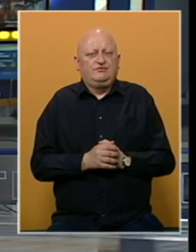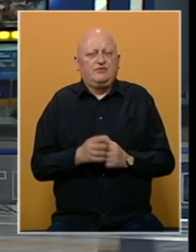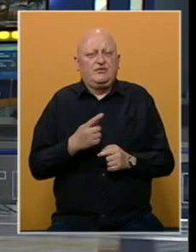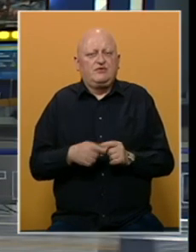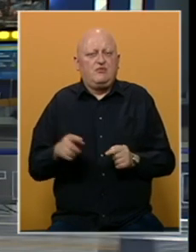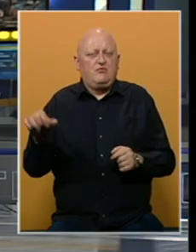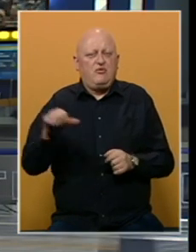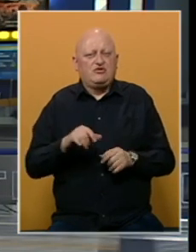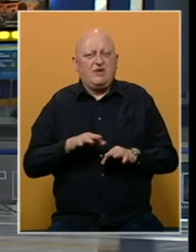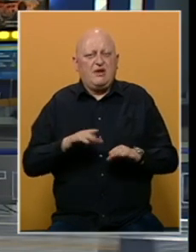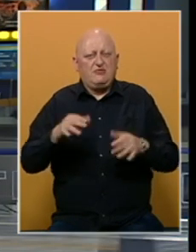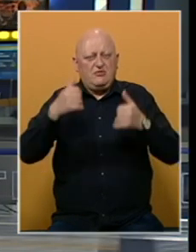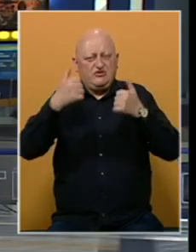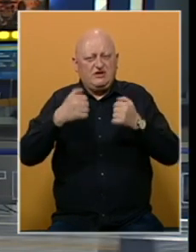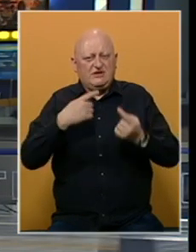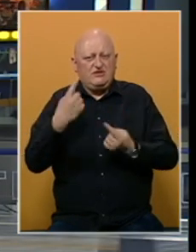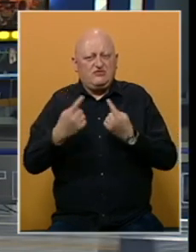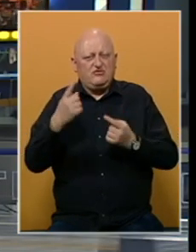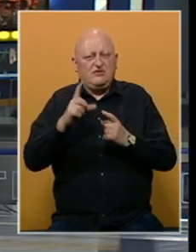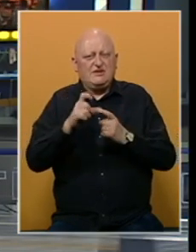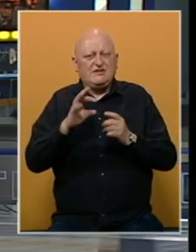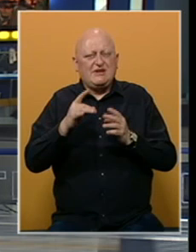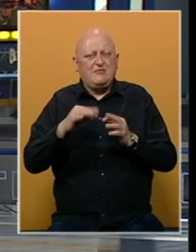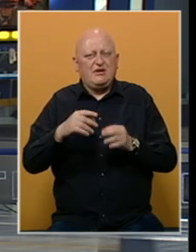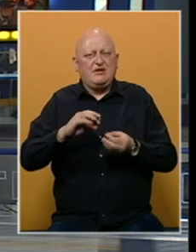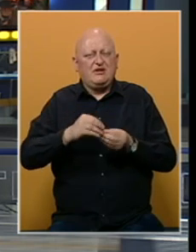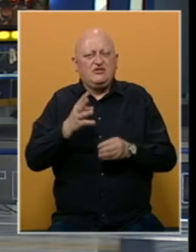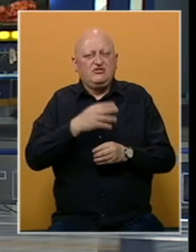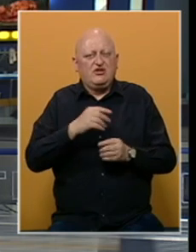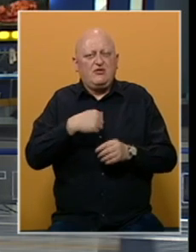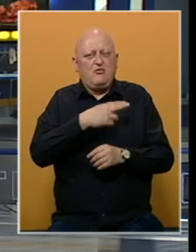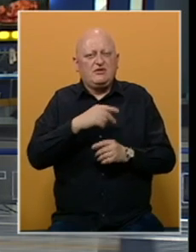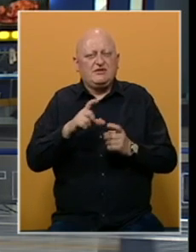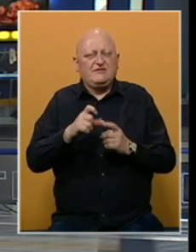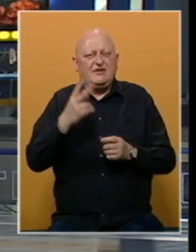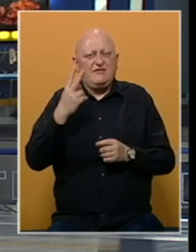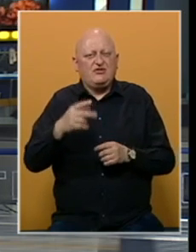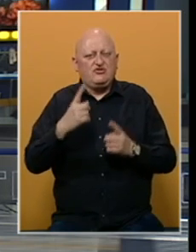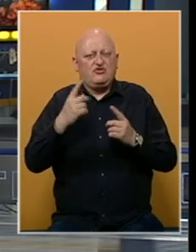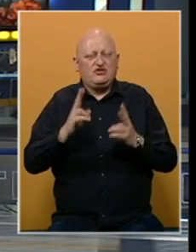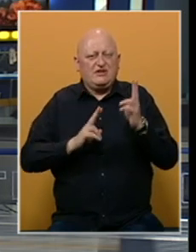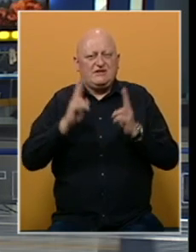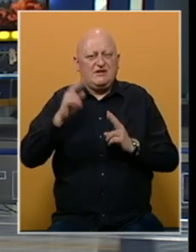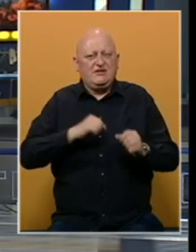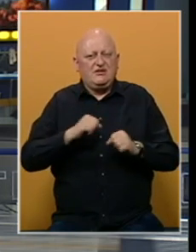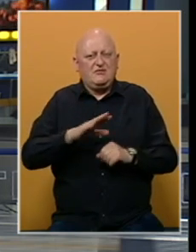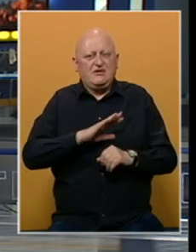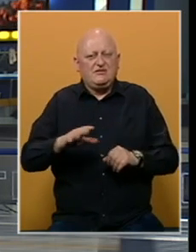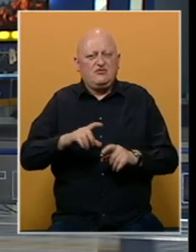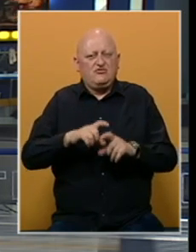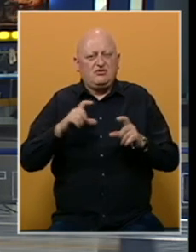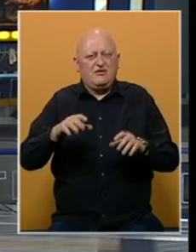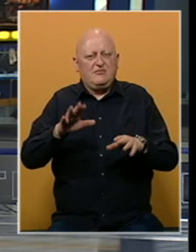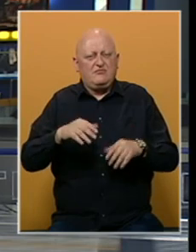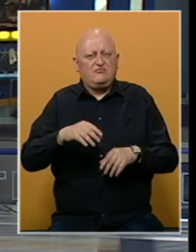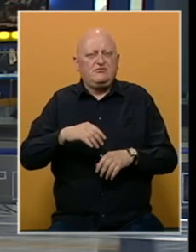Zbog pogoršane epidemiološke situacije u Semberi i krizništa bolnice Sveti Vračevi održao je sastanak sa direktorima svih